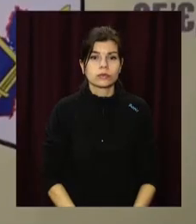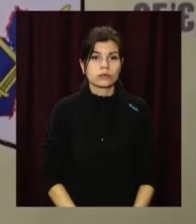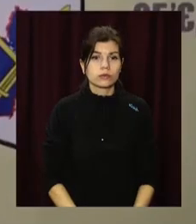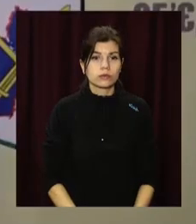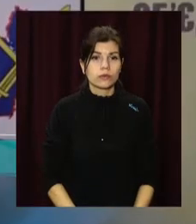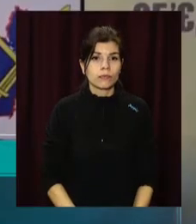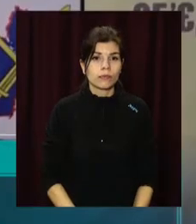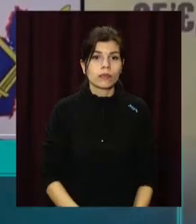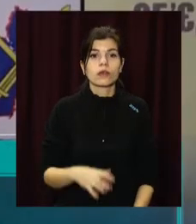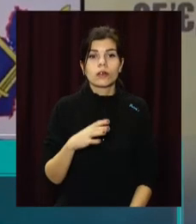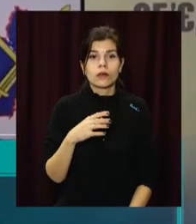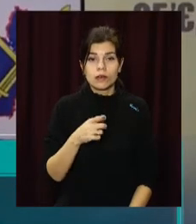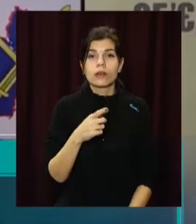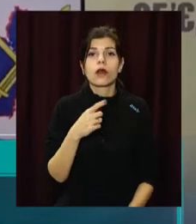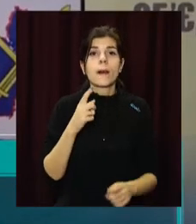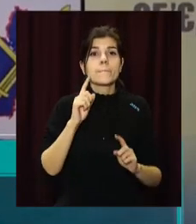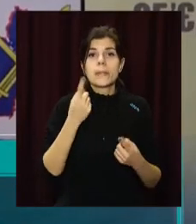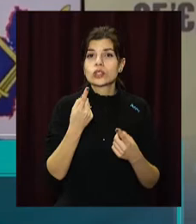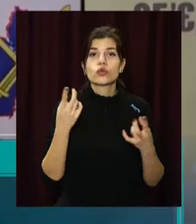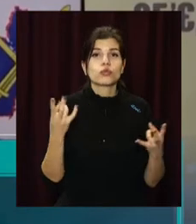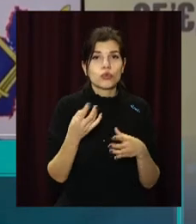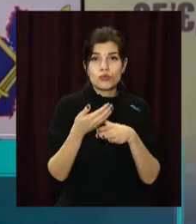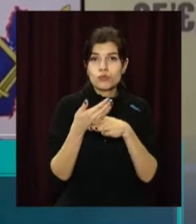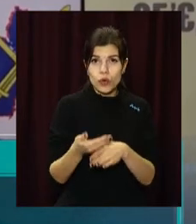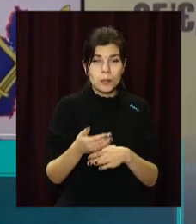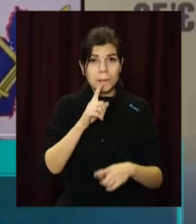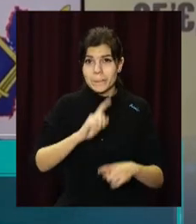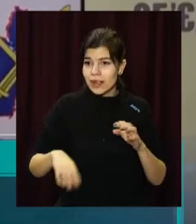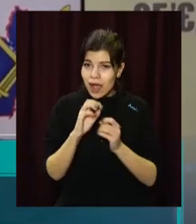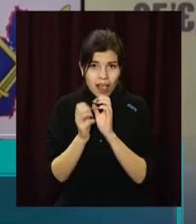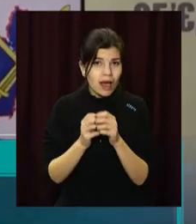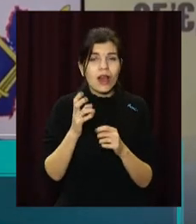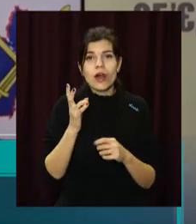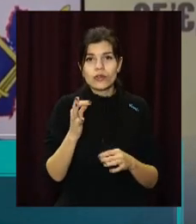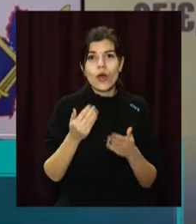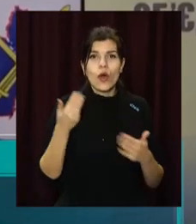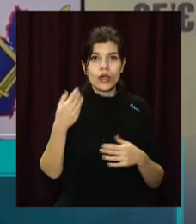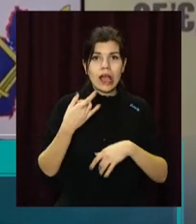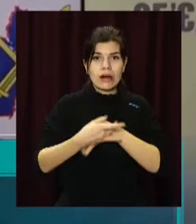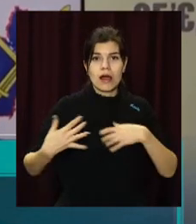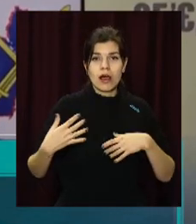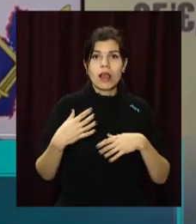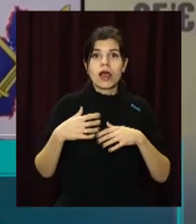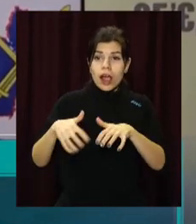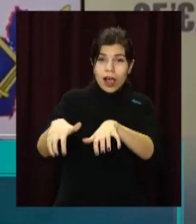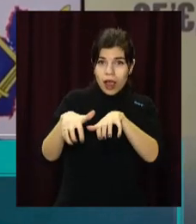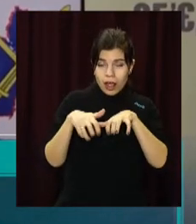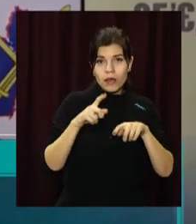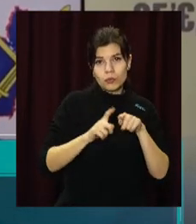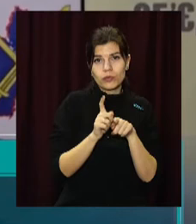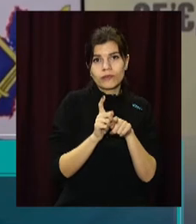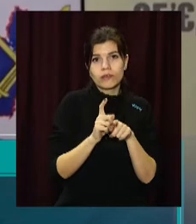Воїни оперативно надали першу медичну допомогу та, на жаль, від отриманих поранень він помер під час евакуації до шпиталю.